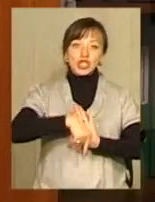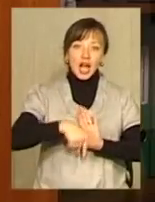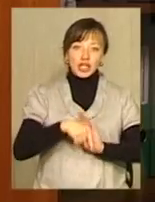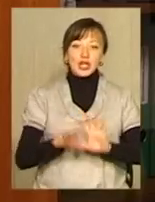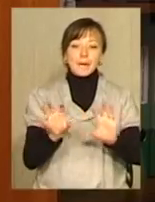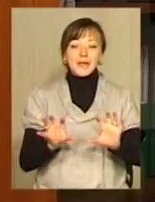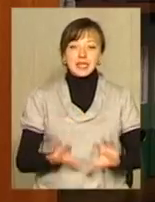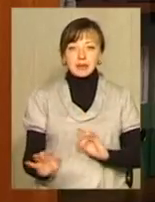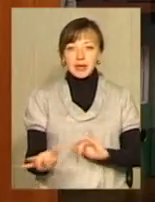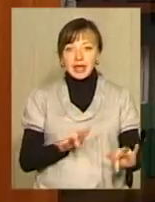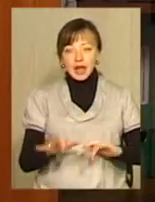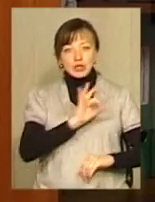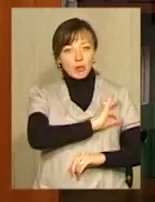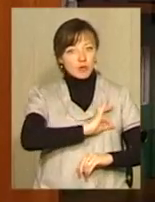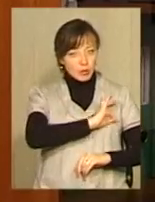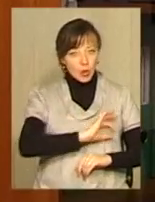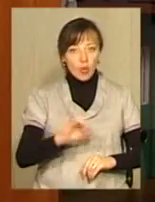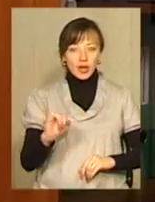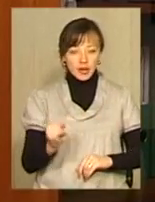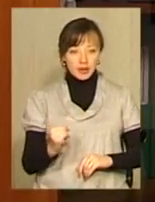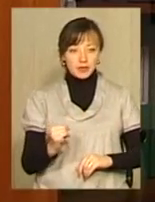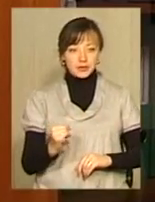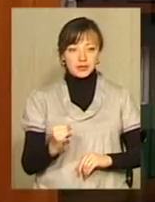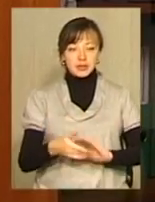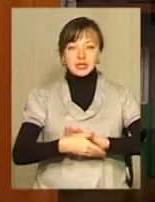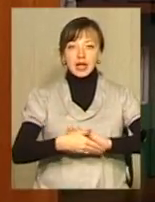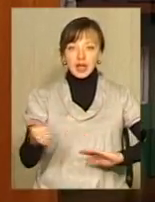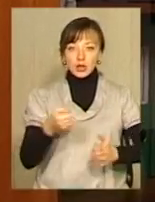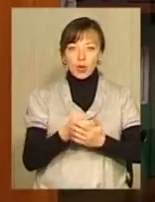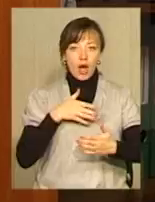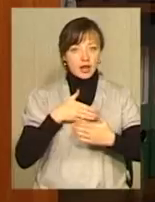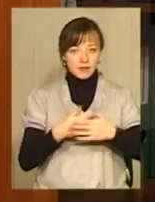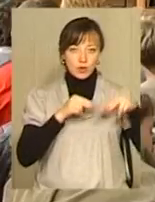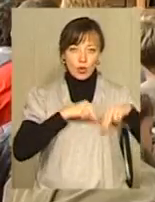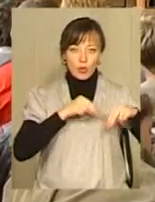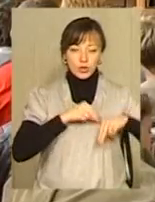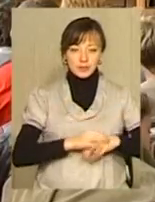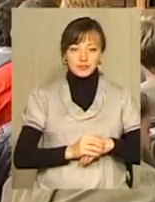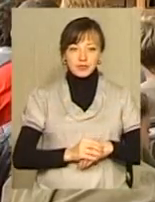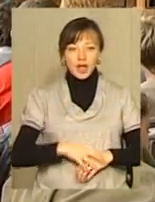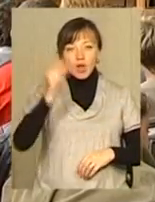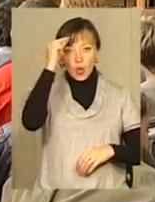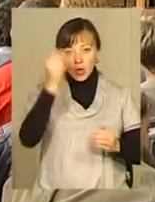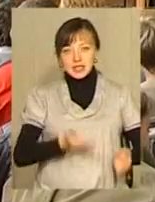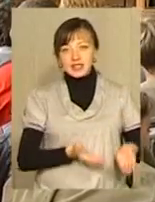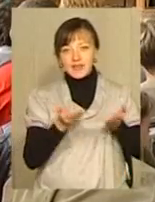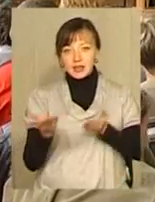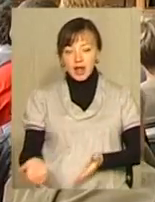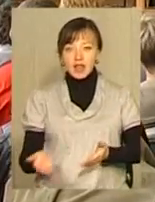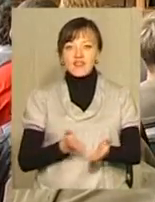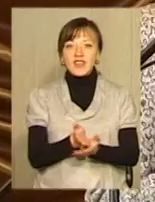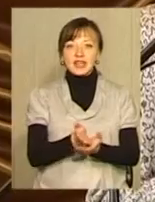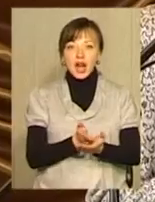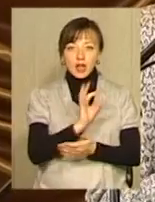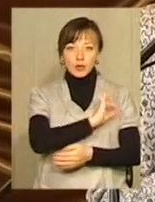принципи діяльності профспілок і закликати їх до активної роботи. На урок завітали ветерани профспілкову руху